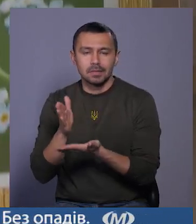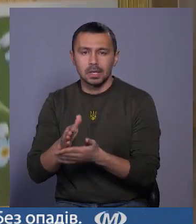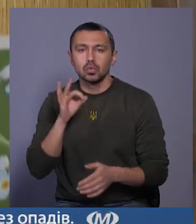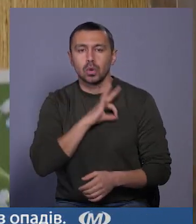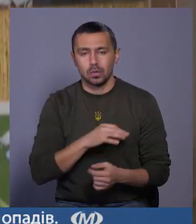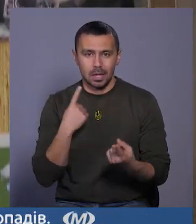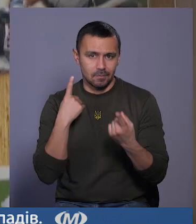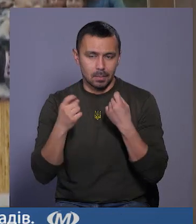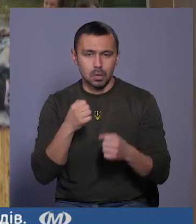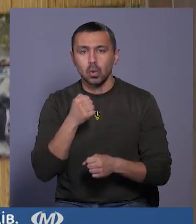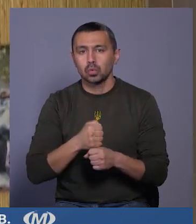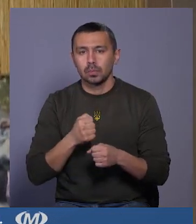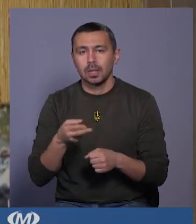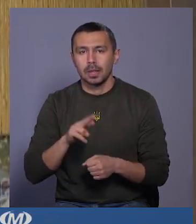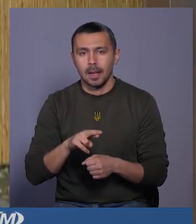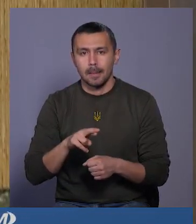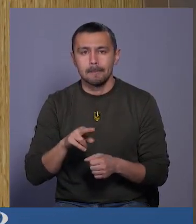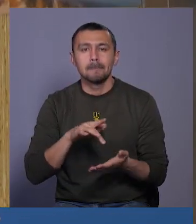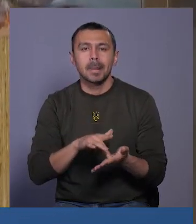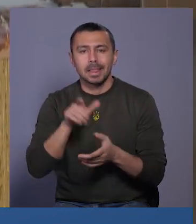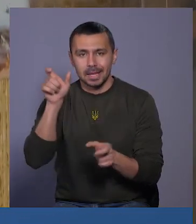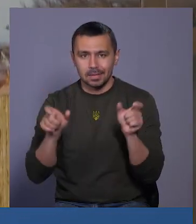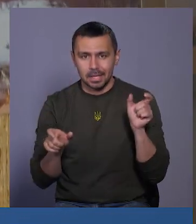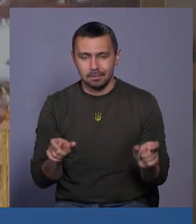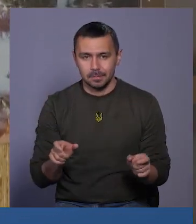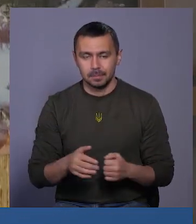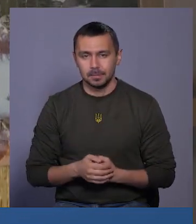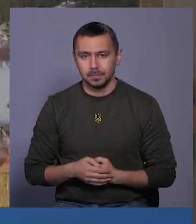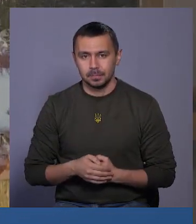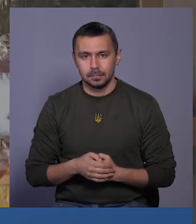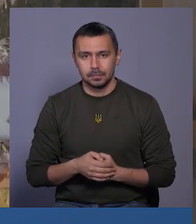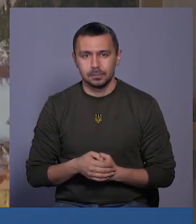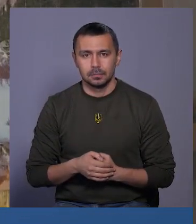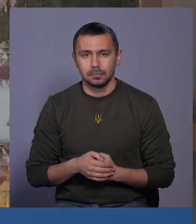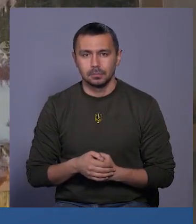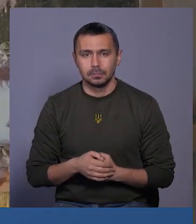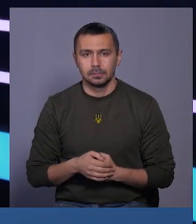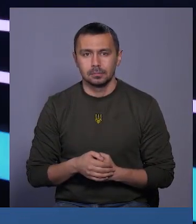інформацією розробити для мандрівників». Тетяна Гуща, Юрій Старушкін – Новини міста.